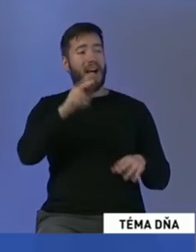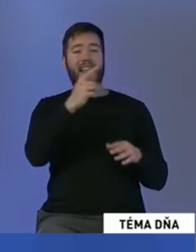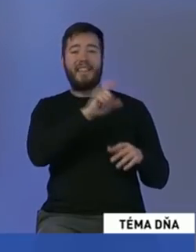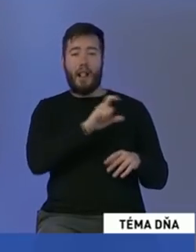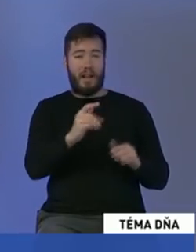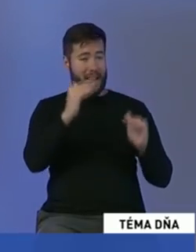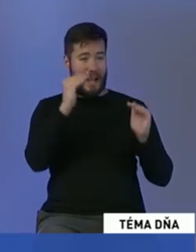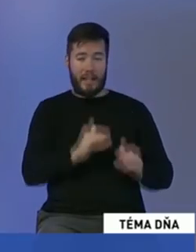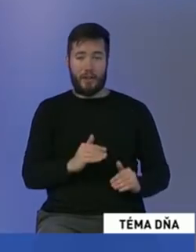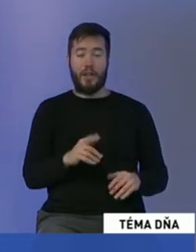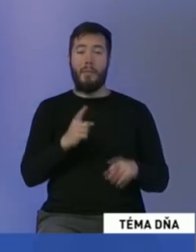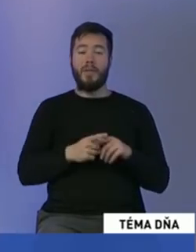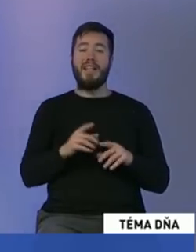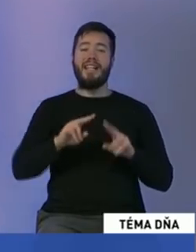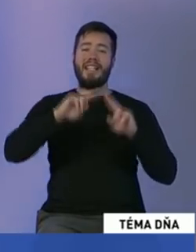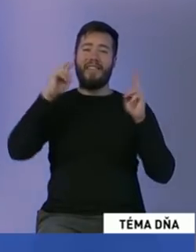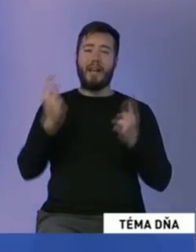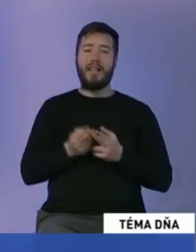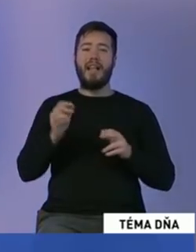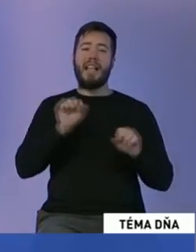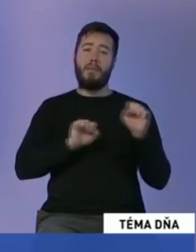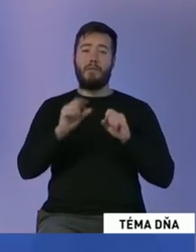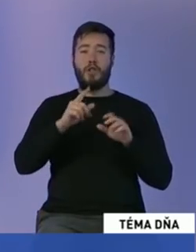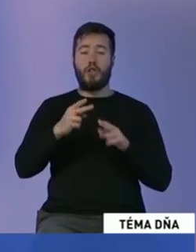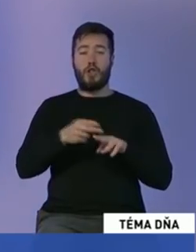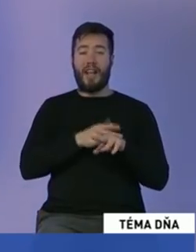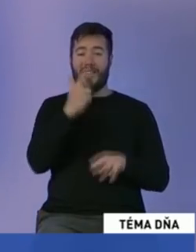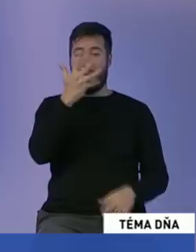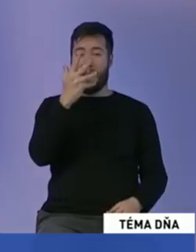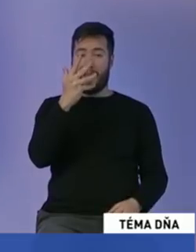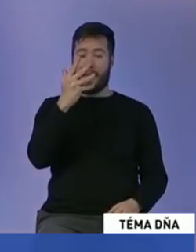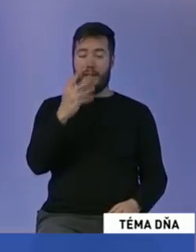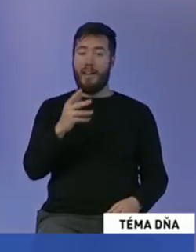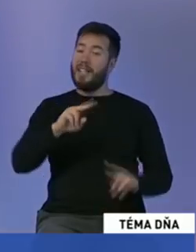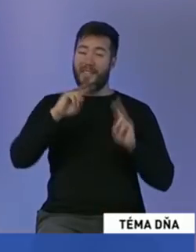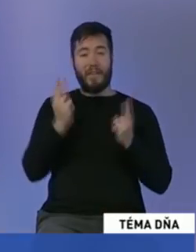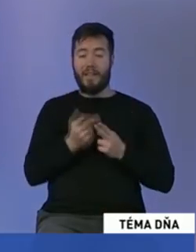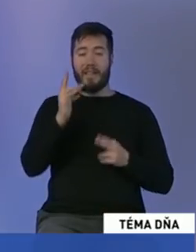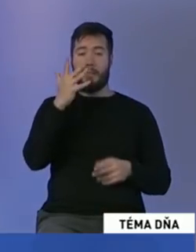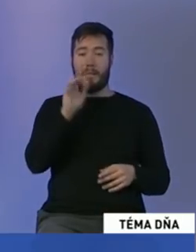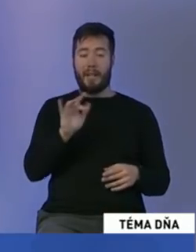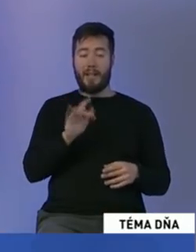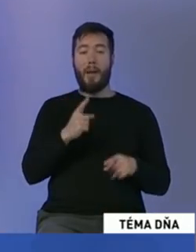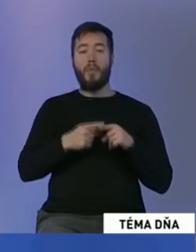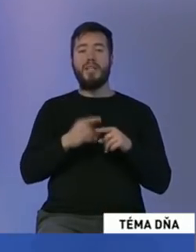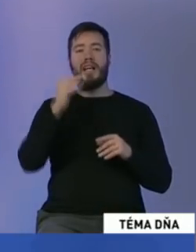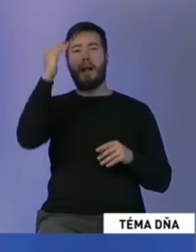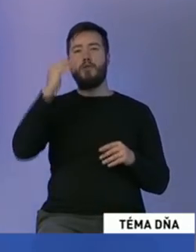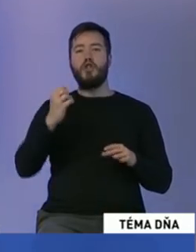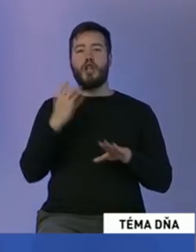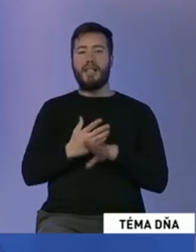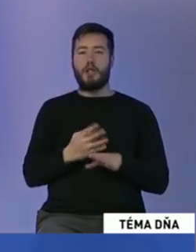krajina na svete. Dokonca v Rebričku šťastia sme spomedzi top 40 krajín a 38. mieste. Samozrejme,